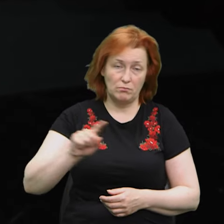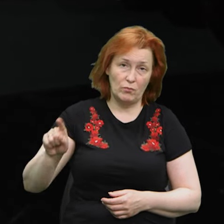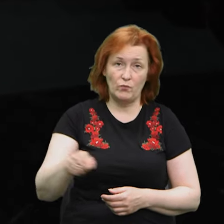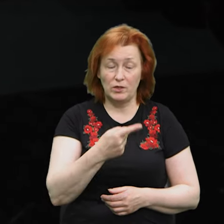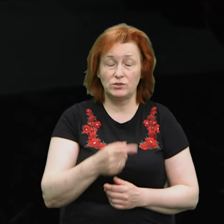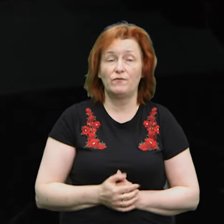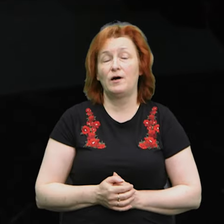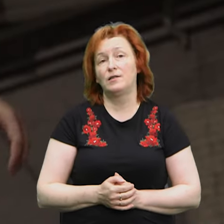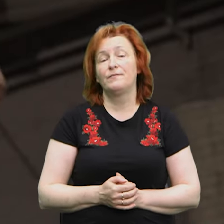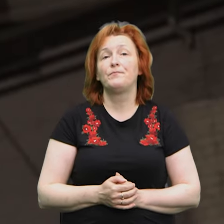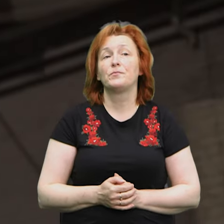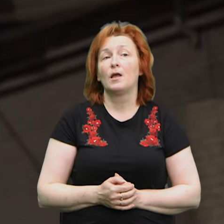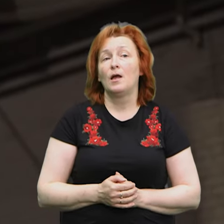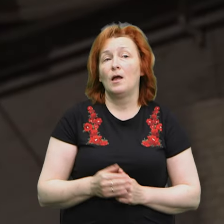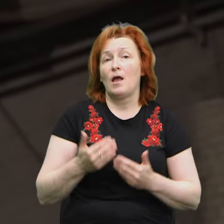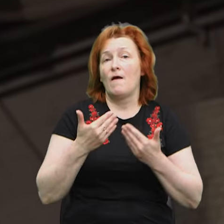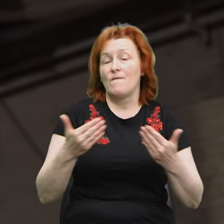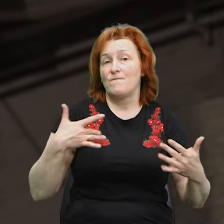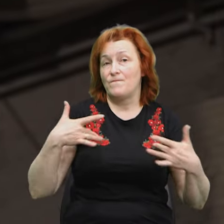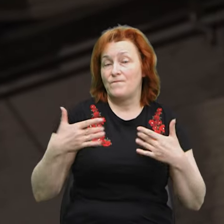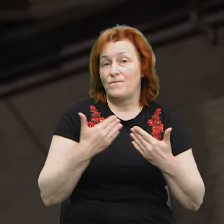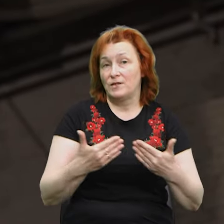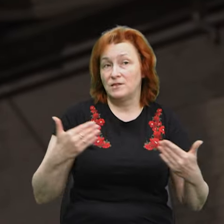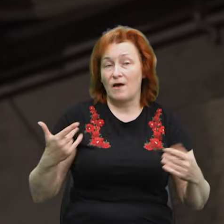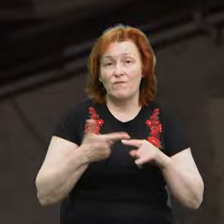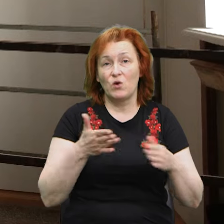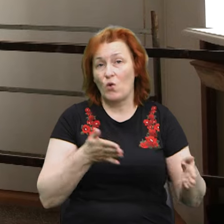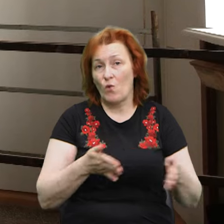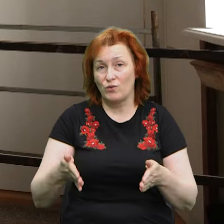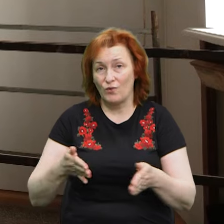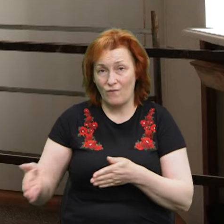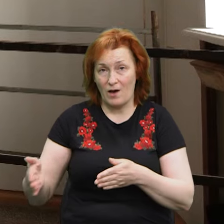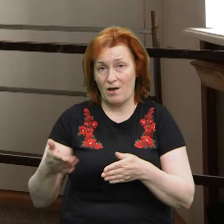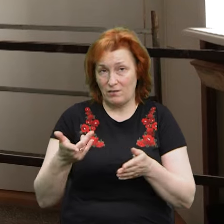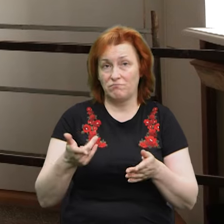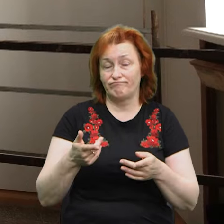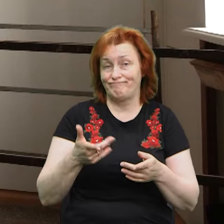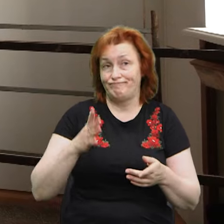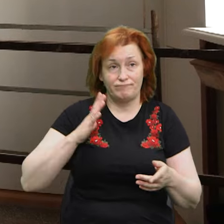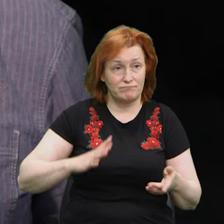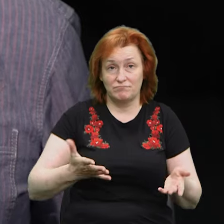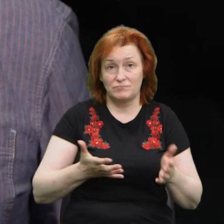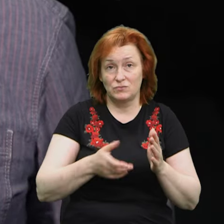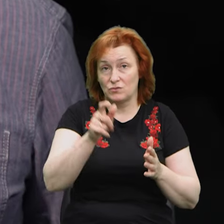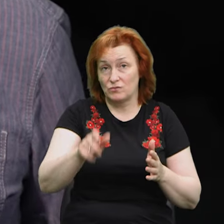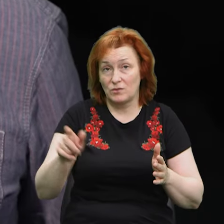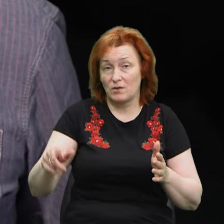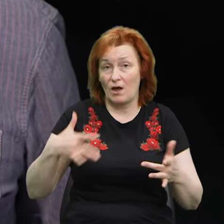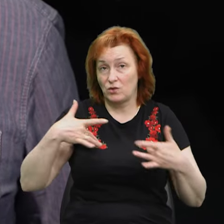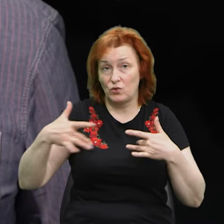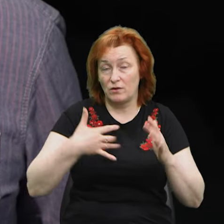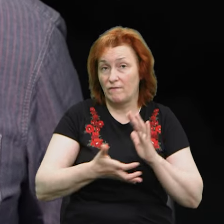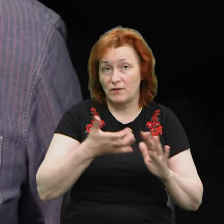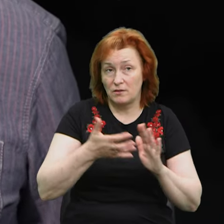керівник драмтеатру Андрій Бакіров. Вистави, які готували на кінець травня, початок червня, довелося скасувати. «Зі складу